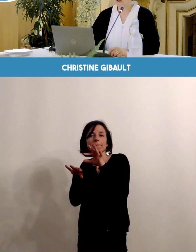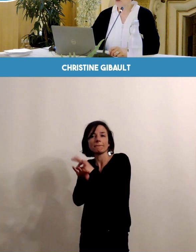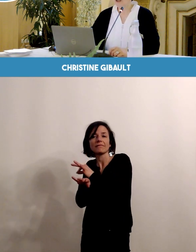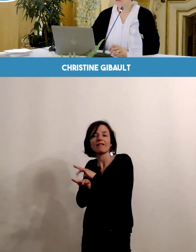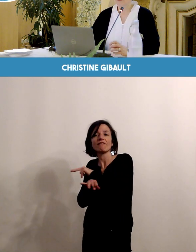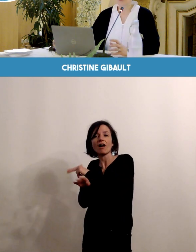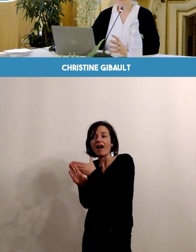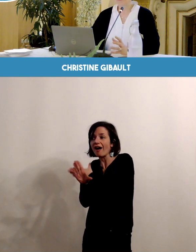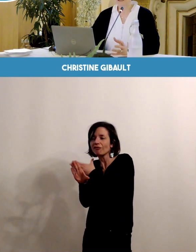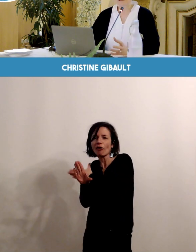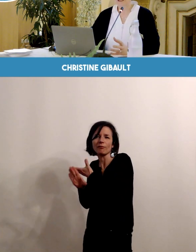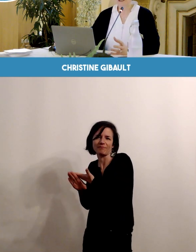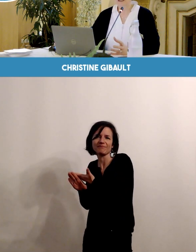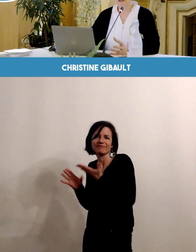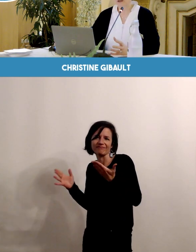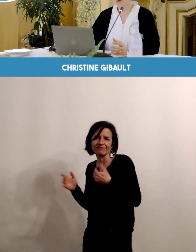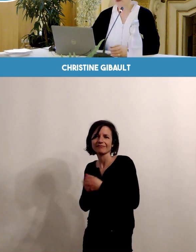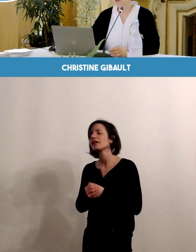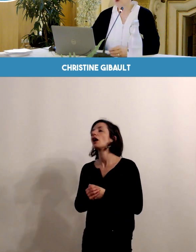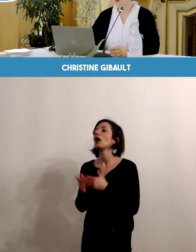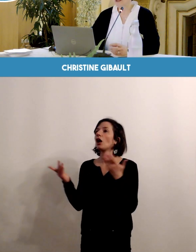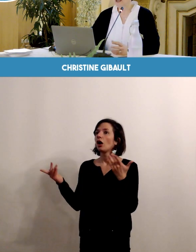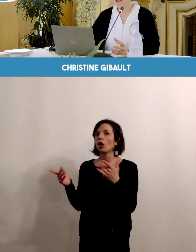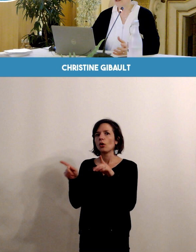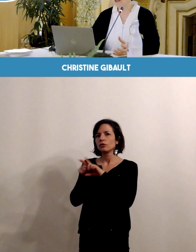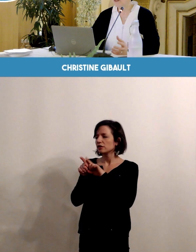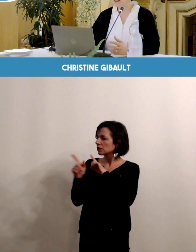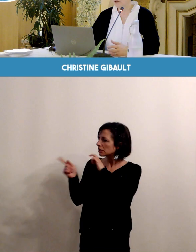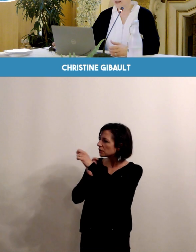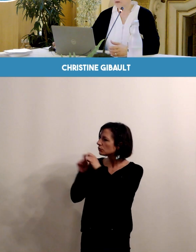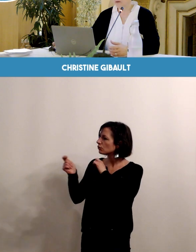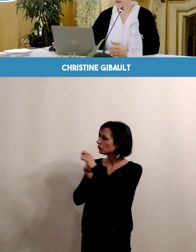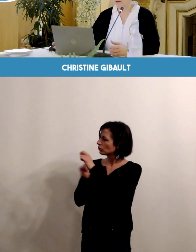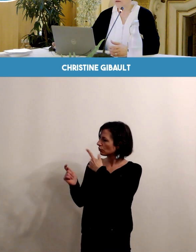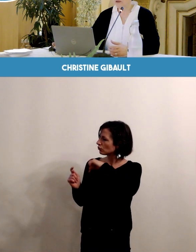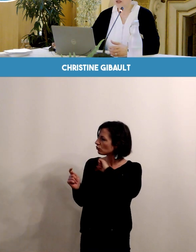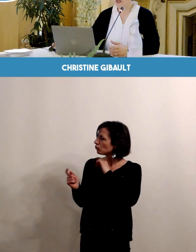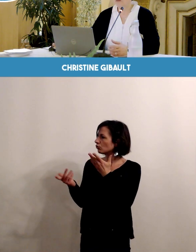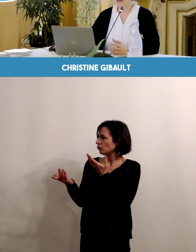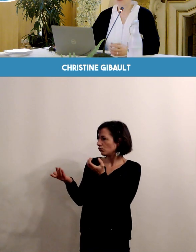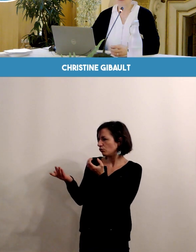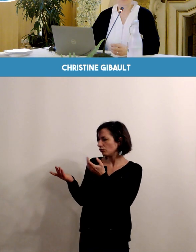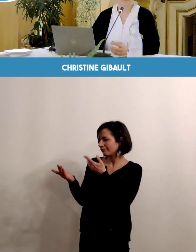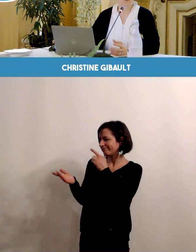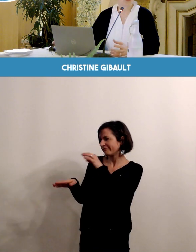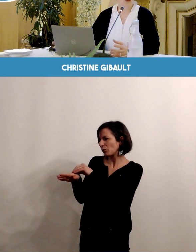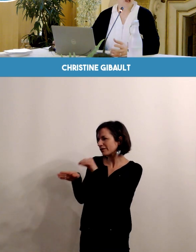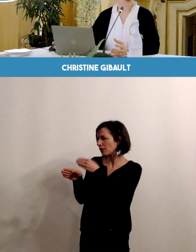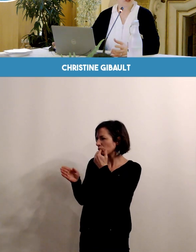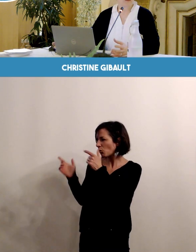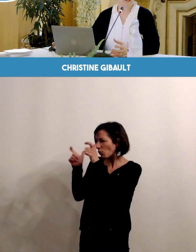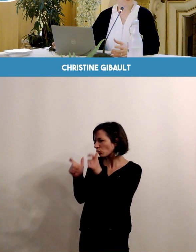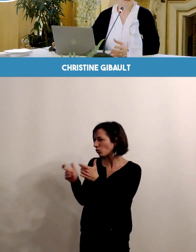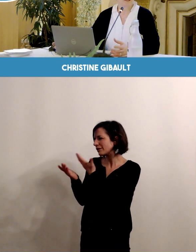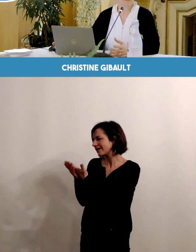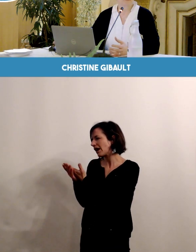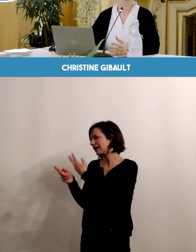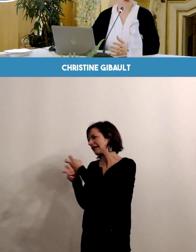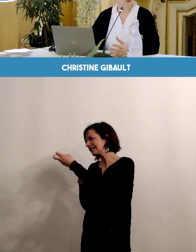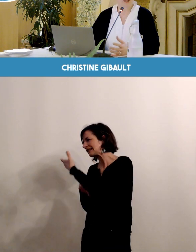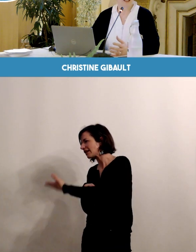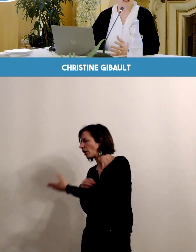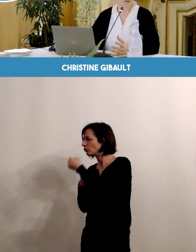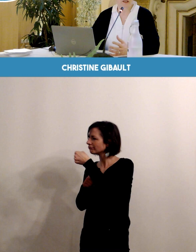Il sera toujours discuté de l'utilité des examens qu'on va vous proposer, des bénéfices et de leurs inconvénients, et bien sûr, vous avez toujours la possibilité